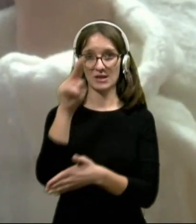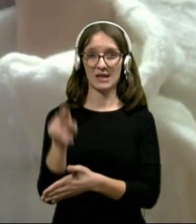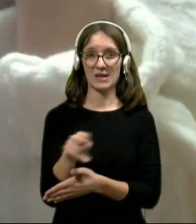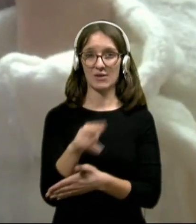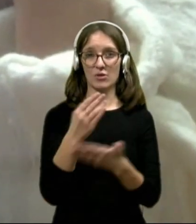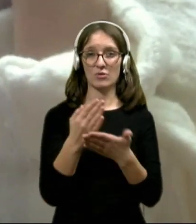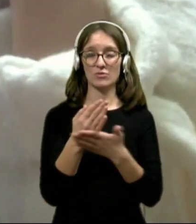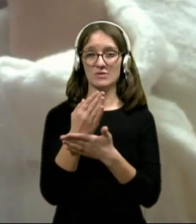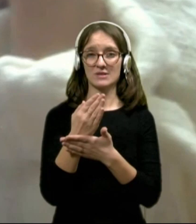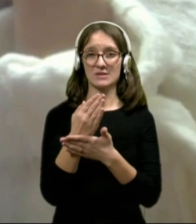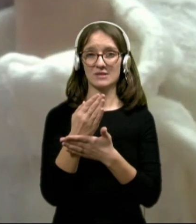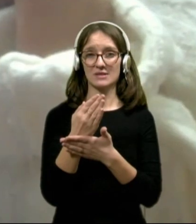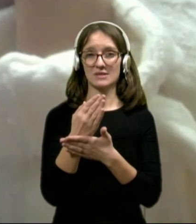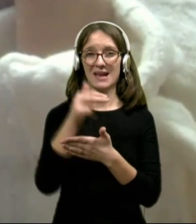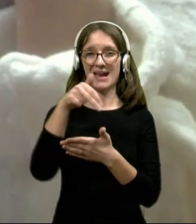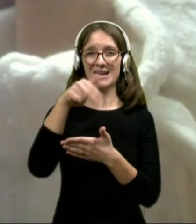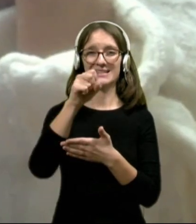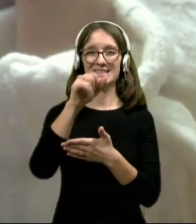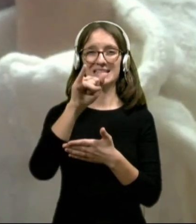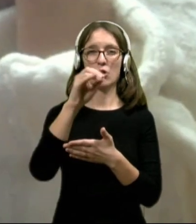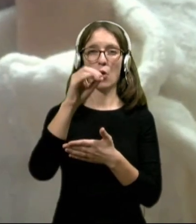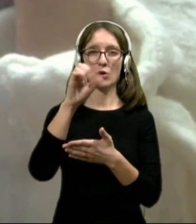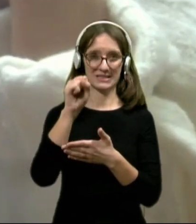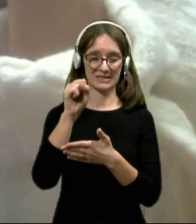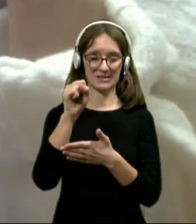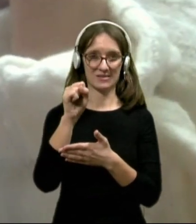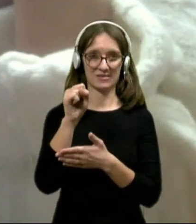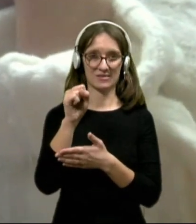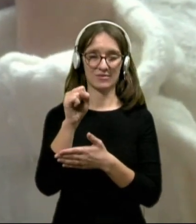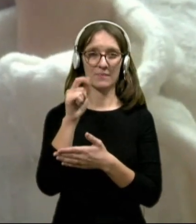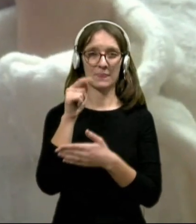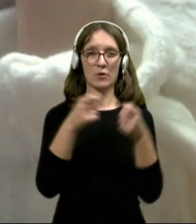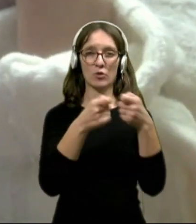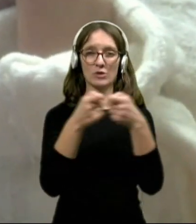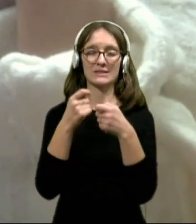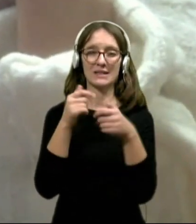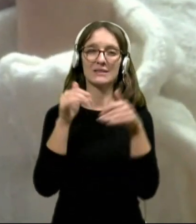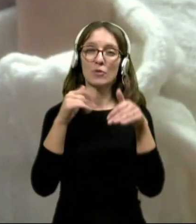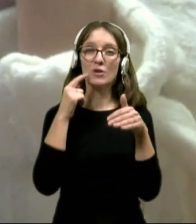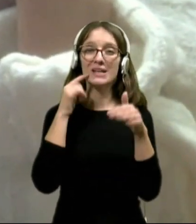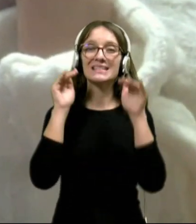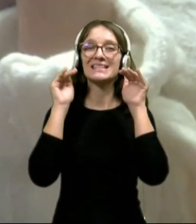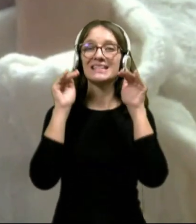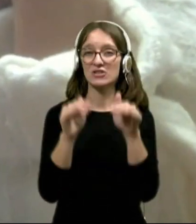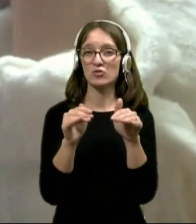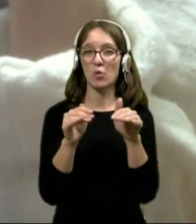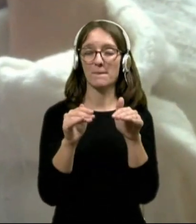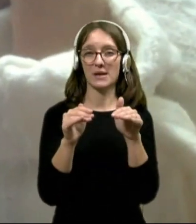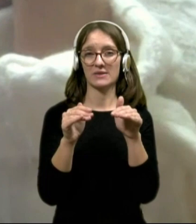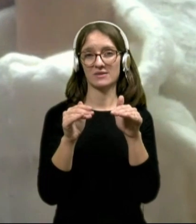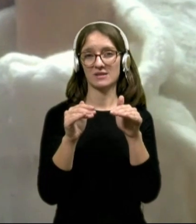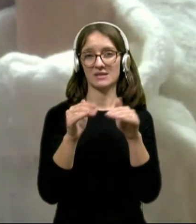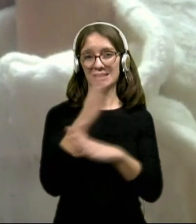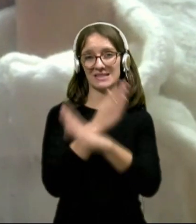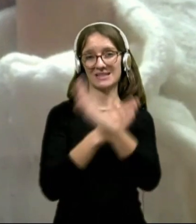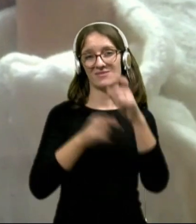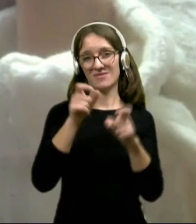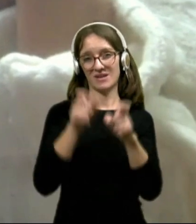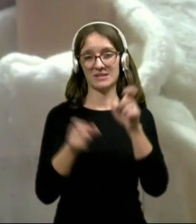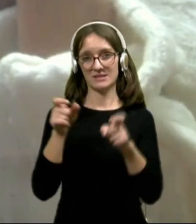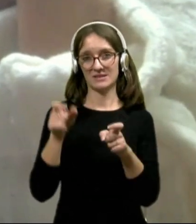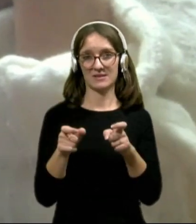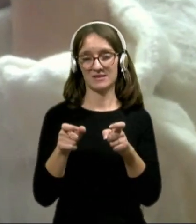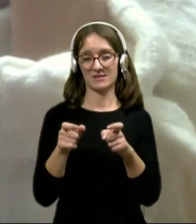za nasljost, to organizacijo, ki naj bi zastopila ali v bolida ali, bila edini